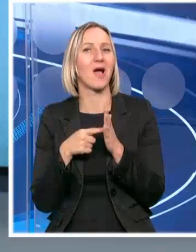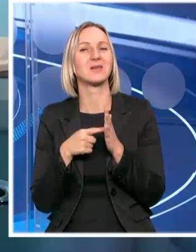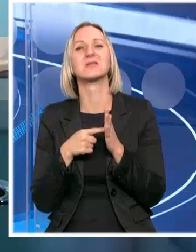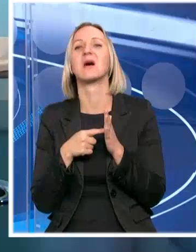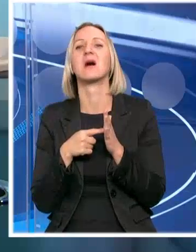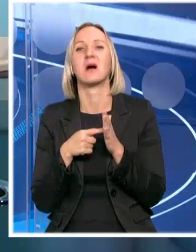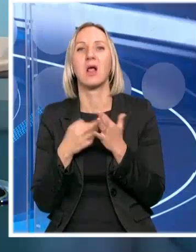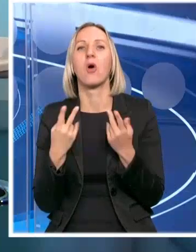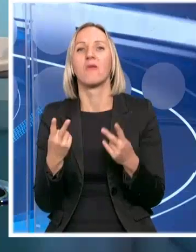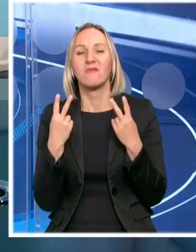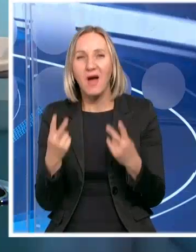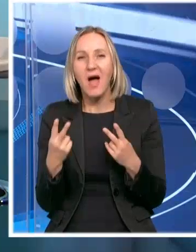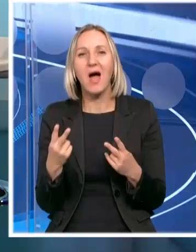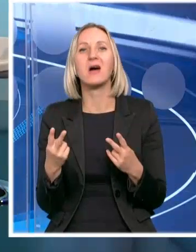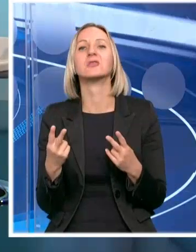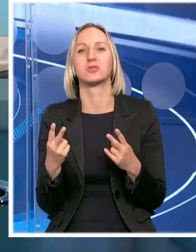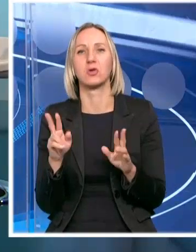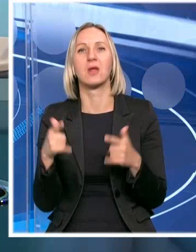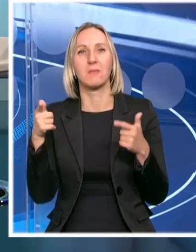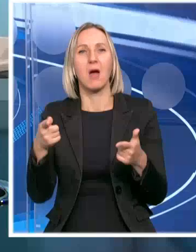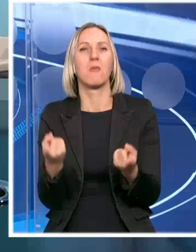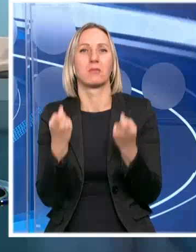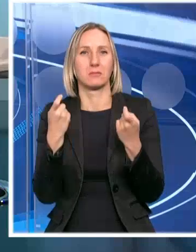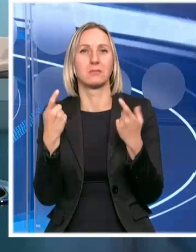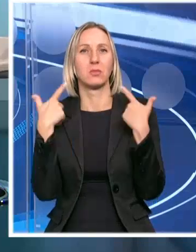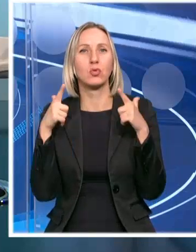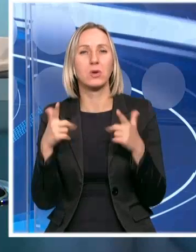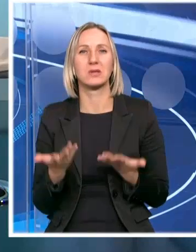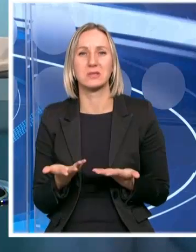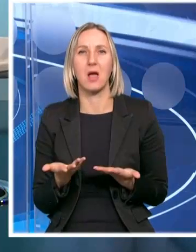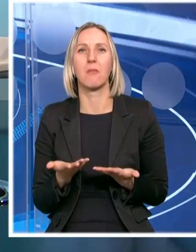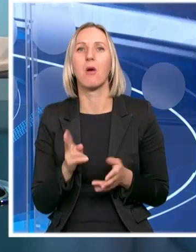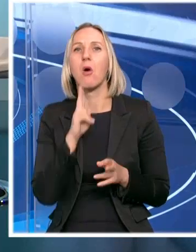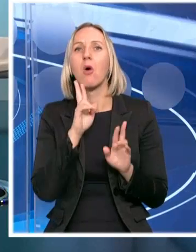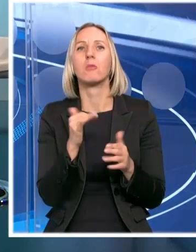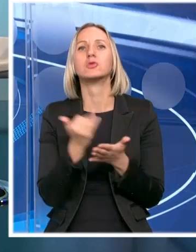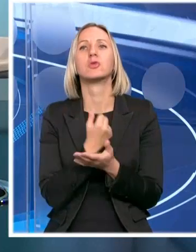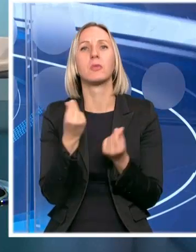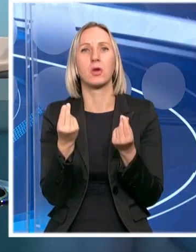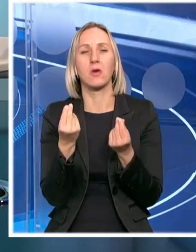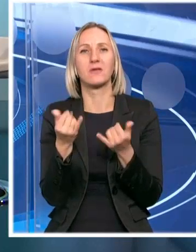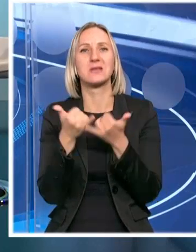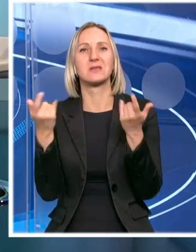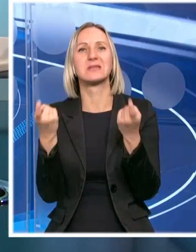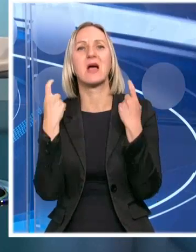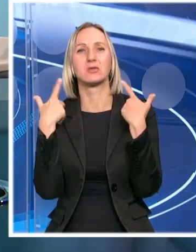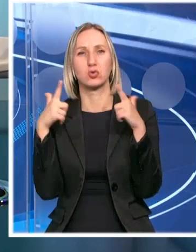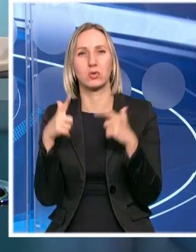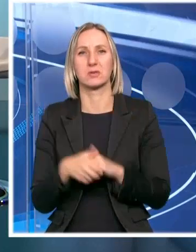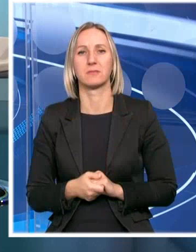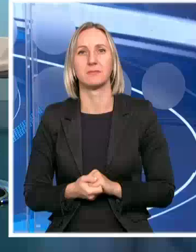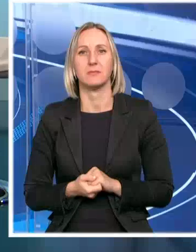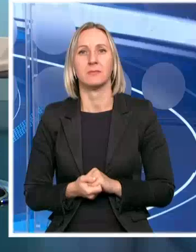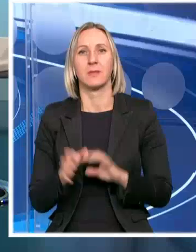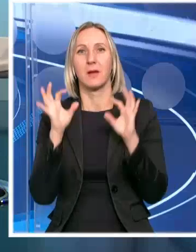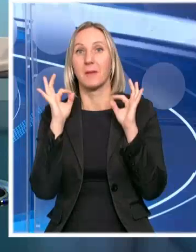bitno i važno da postoji taj etno turizam. Ko može da dobije novac za razvijanje seoskog turizam? Prava mera, što bi